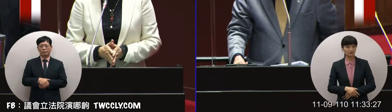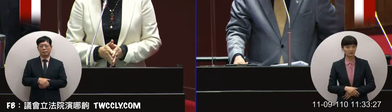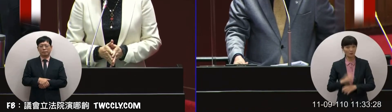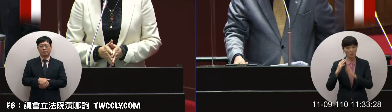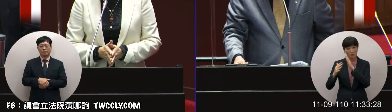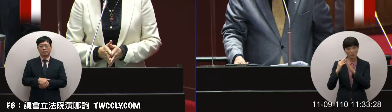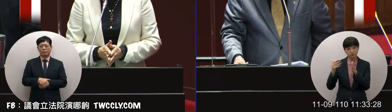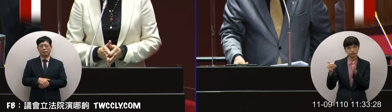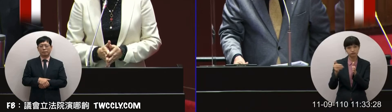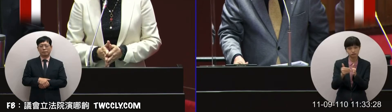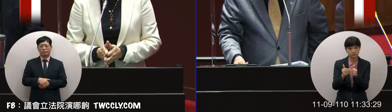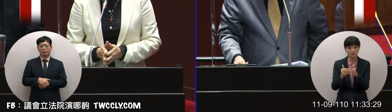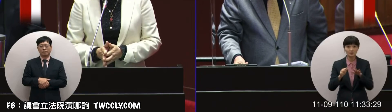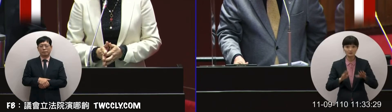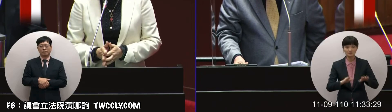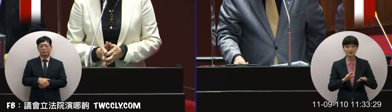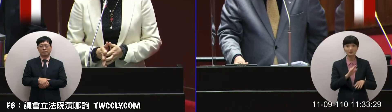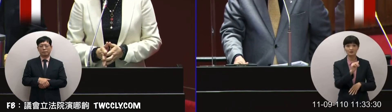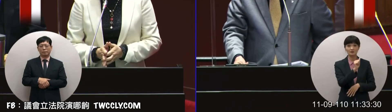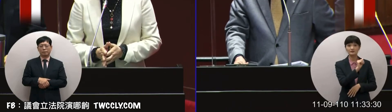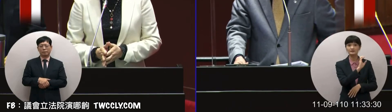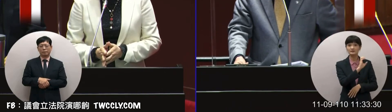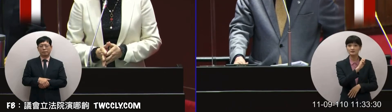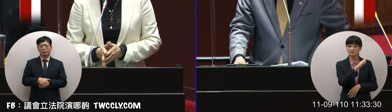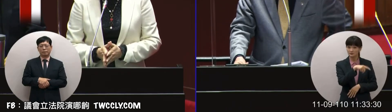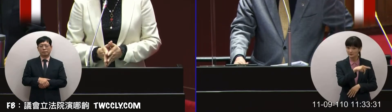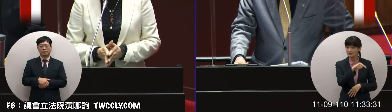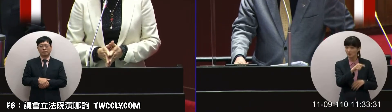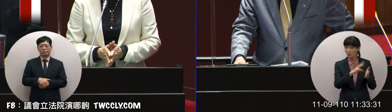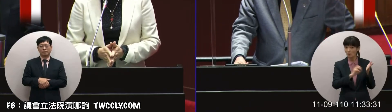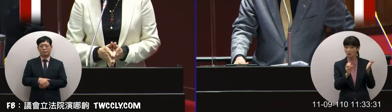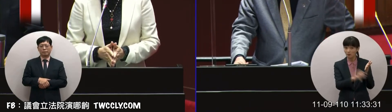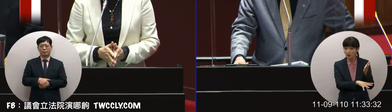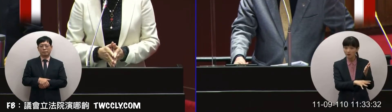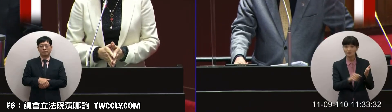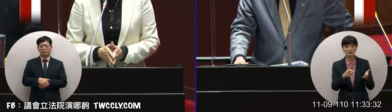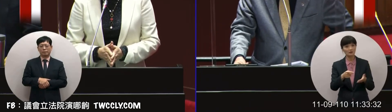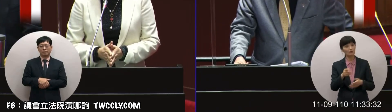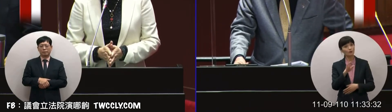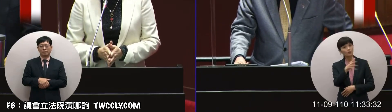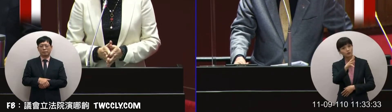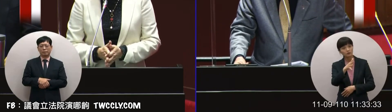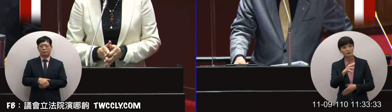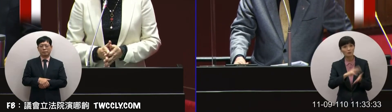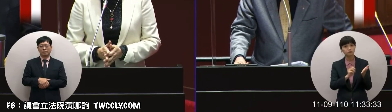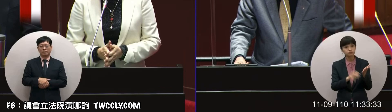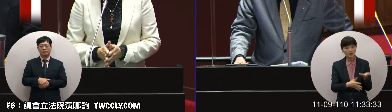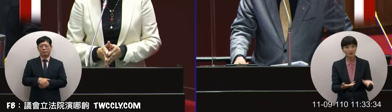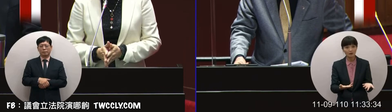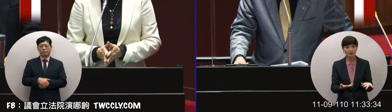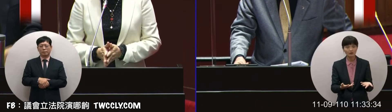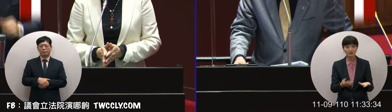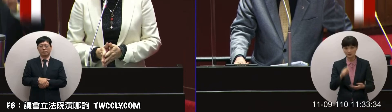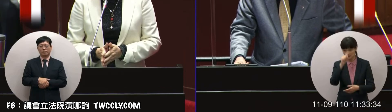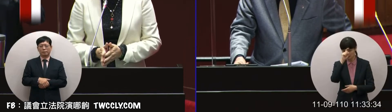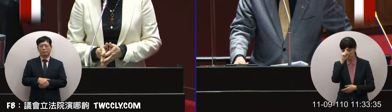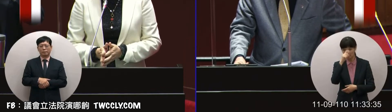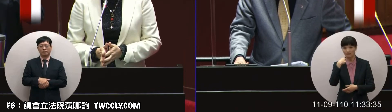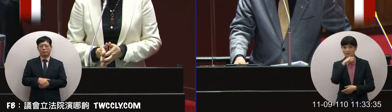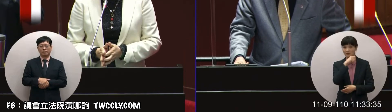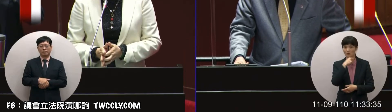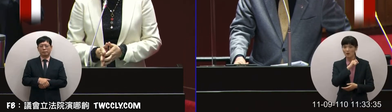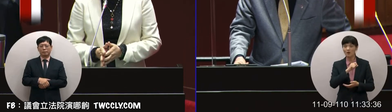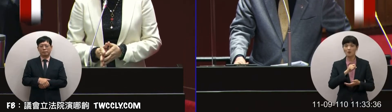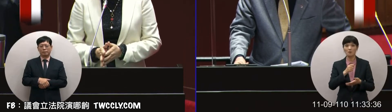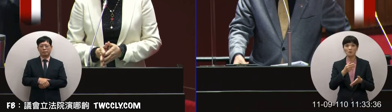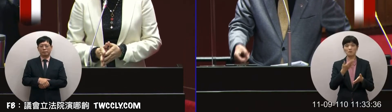正把ECFA取消掉他們說為什麼要取消要棄台灣話棄